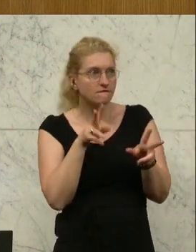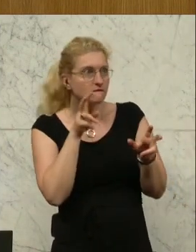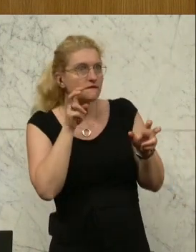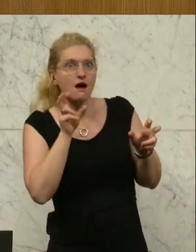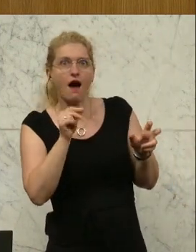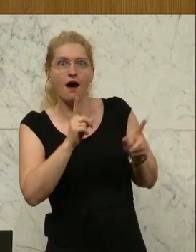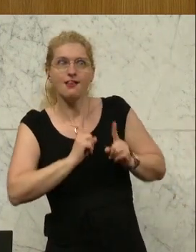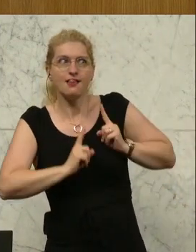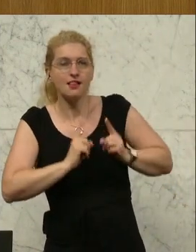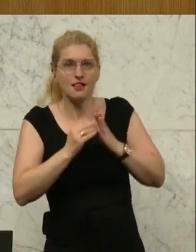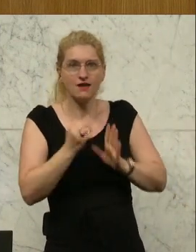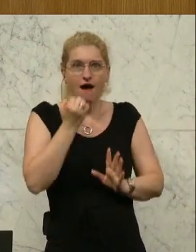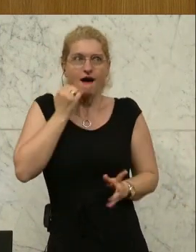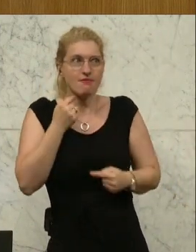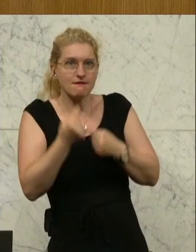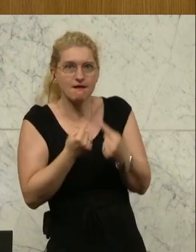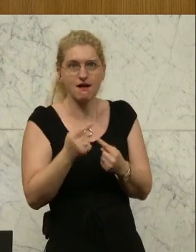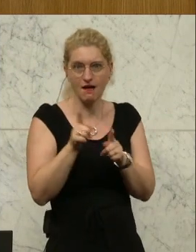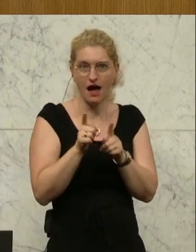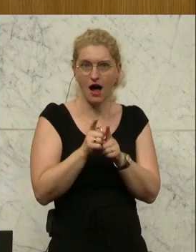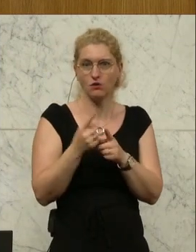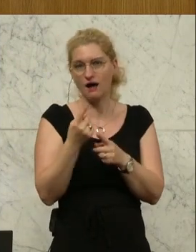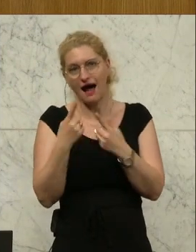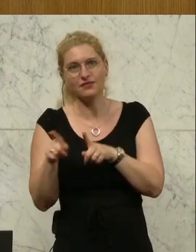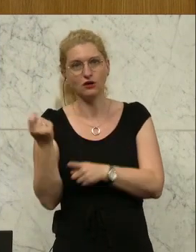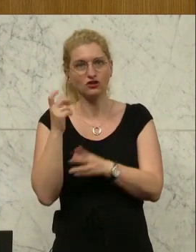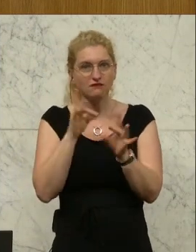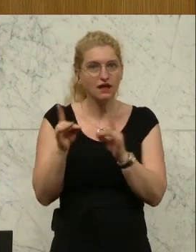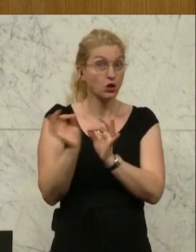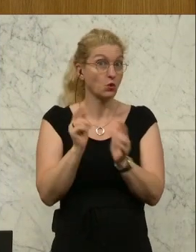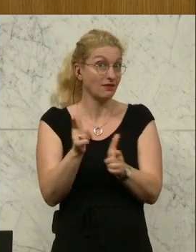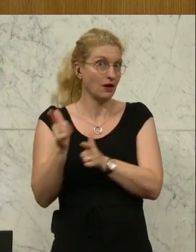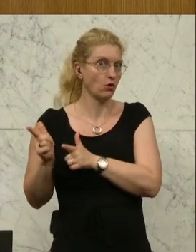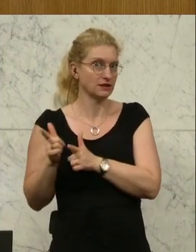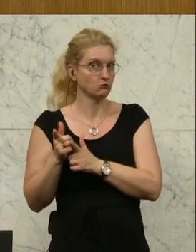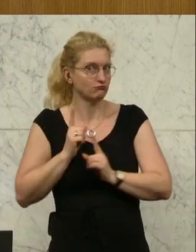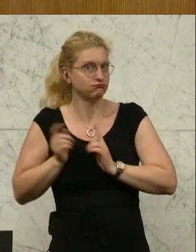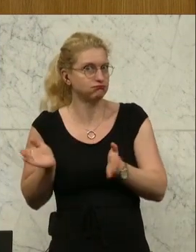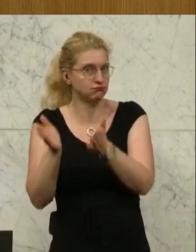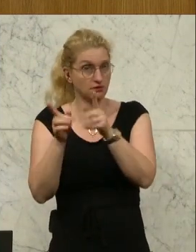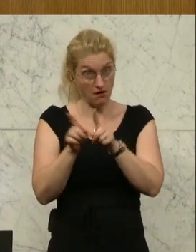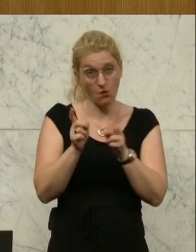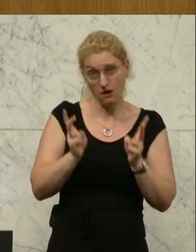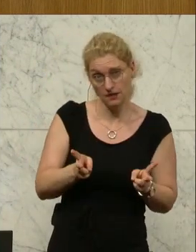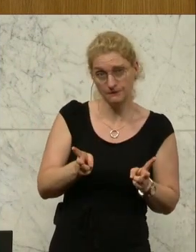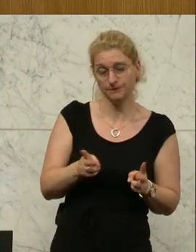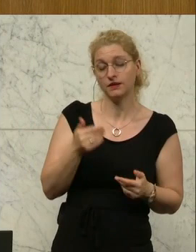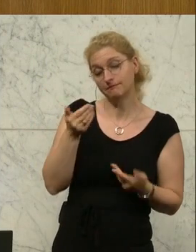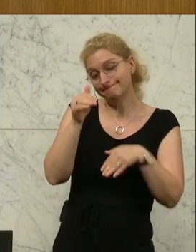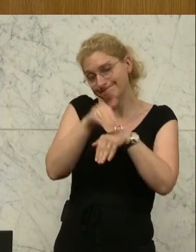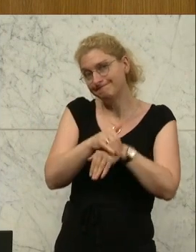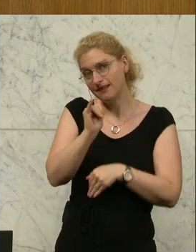sollen zu terroristischen Anschlägen oder zu anderen Straftaten. Man muss leider feststellen, der Cyberraum ist mittlerweile